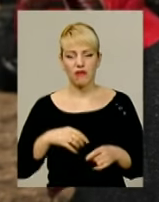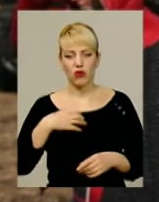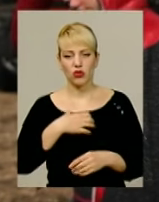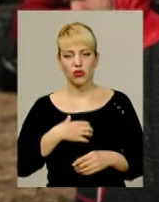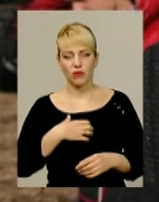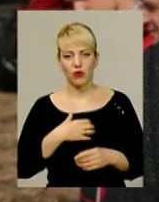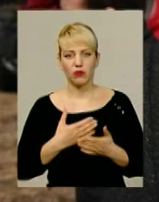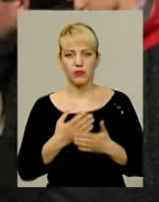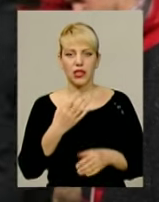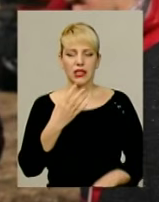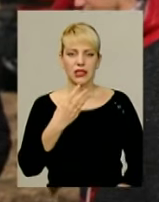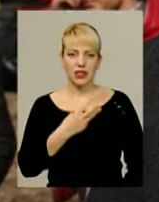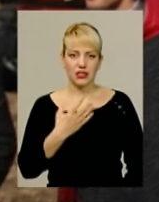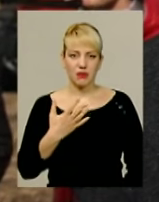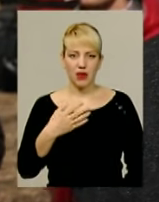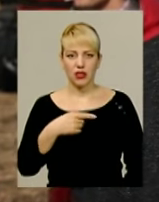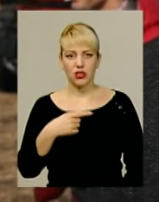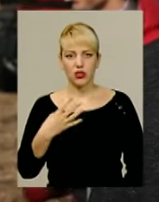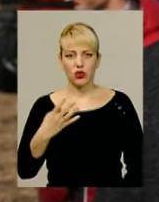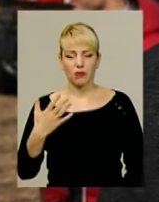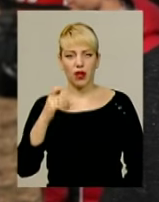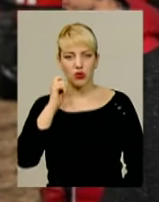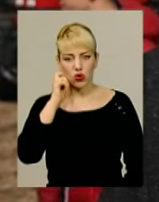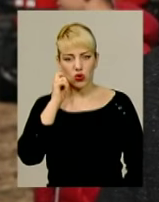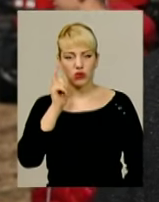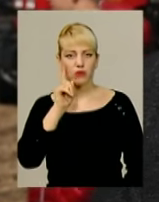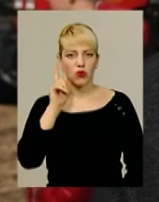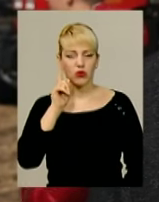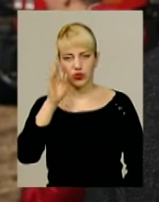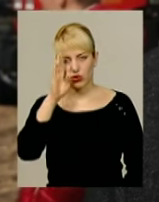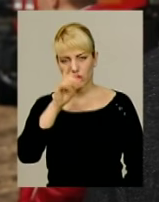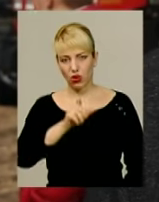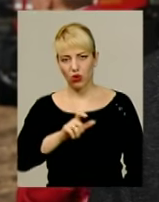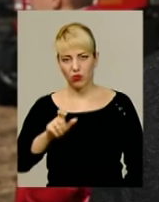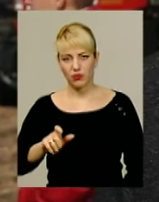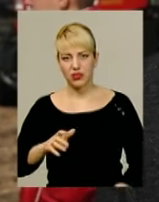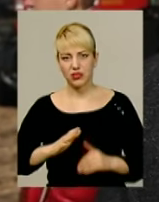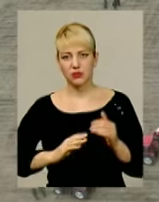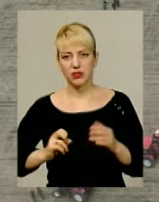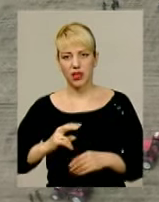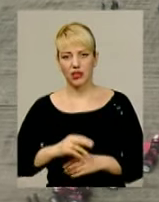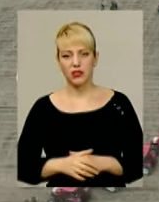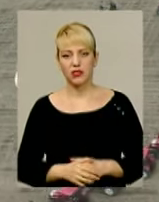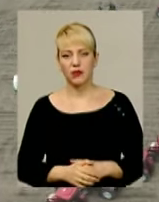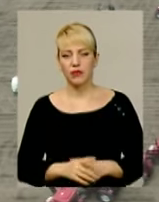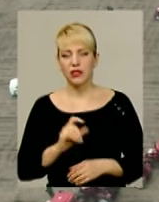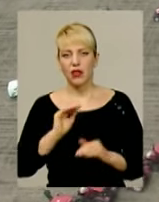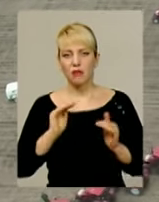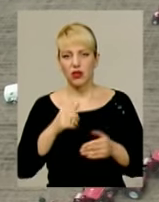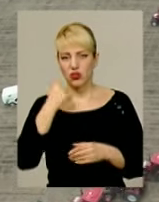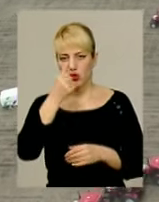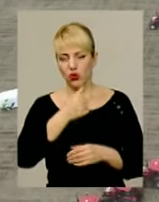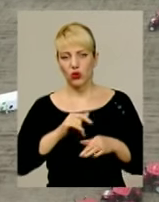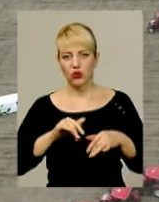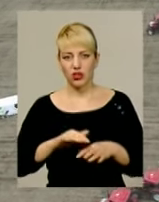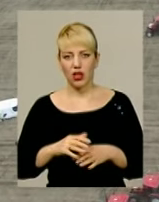середній вік 35-45 років, молоді хлопці, спеціалісти. За менше року діяльності